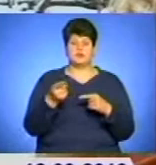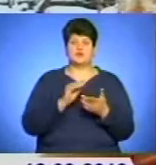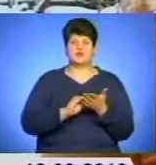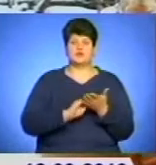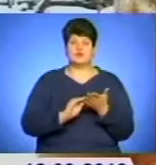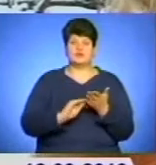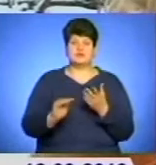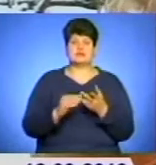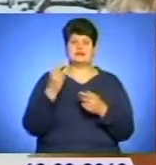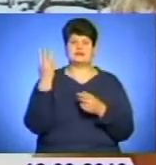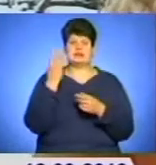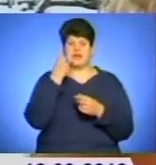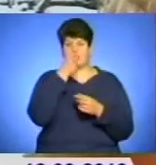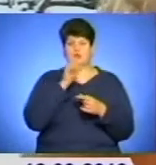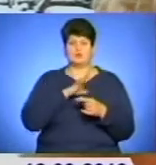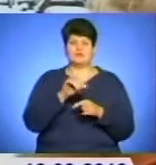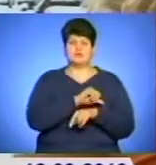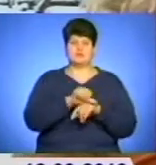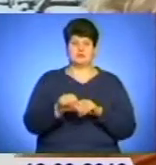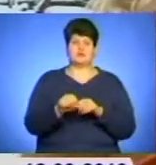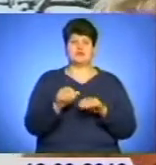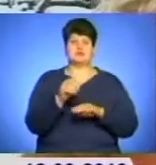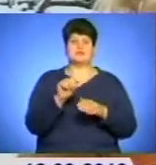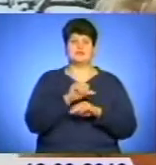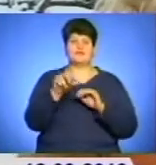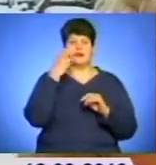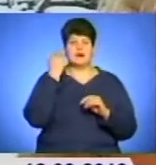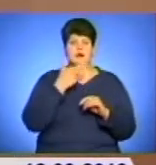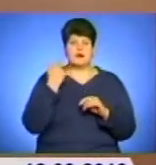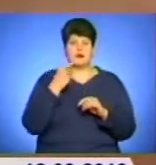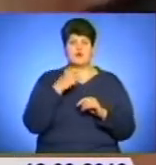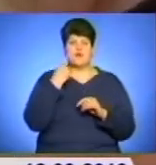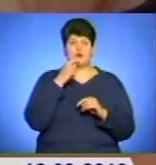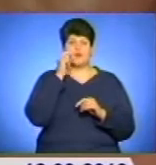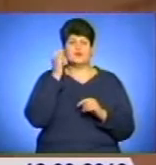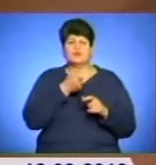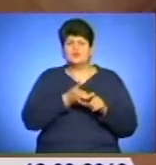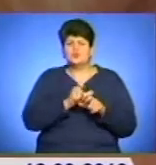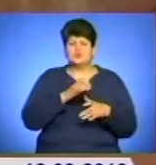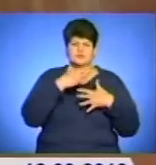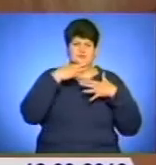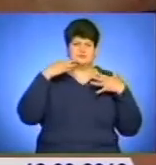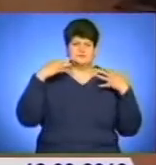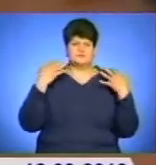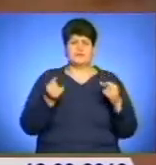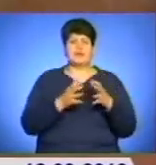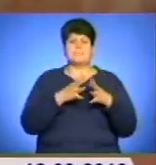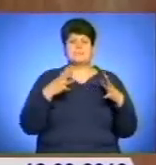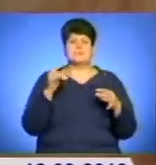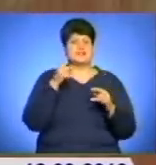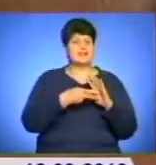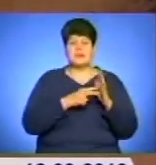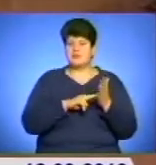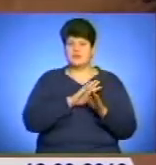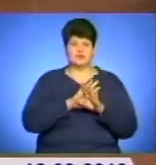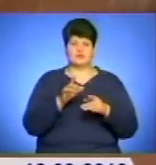Гродецька три роки перебувала на заробітках за кордоном в Італії. Каже, українок там дуже багато, і більшість із них не планують